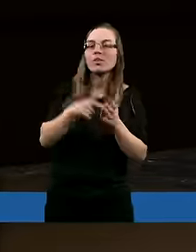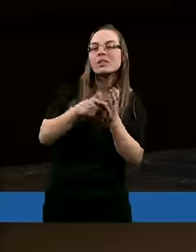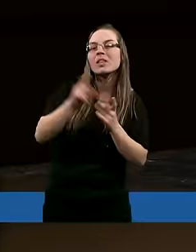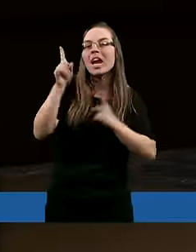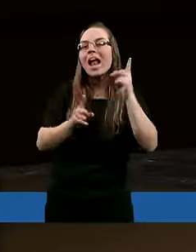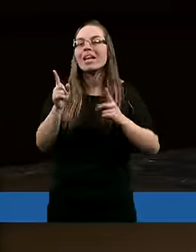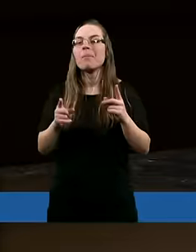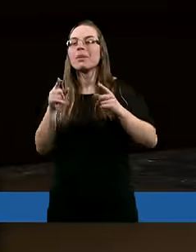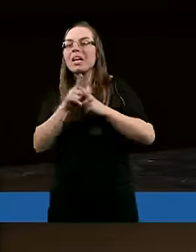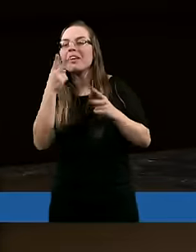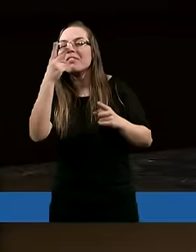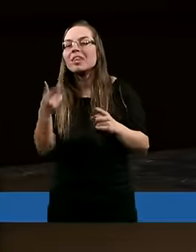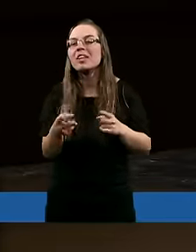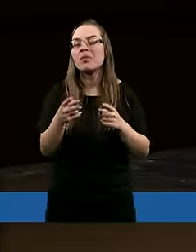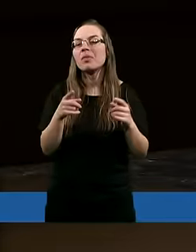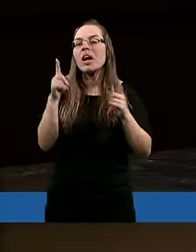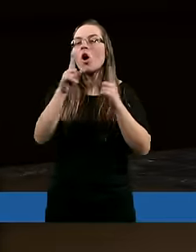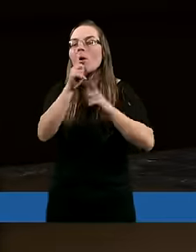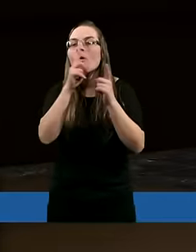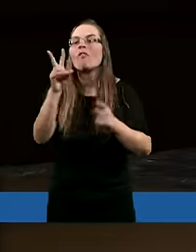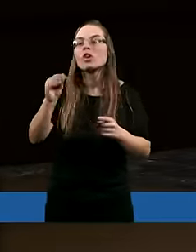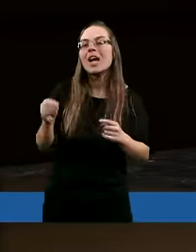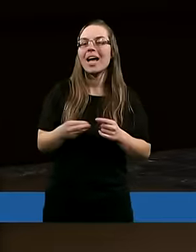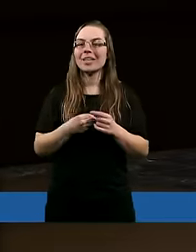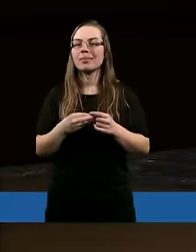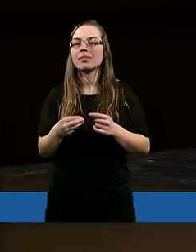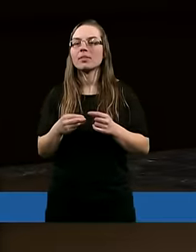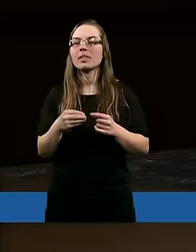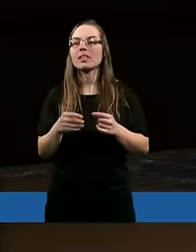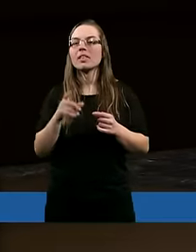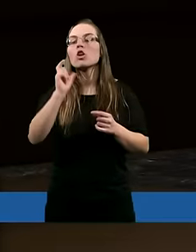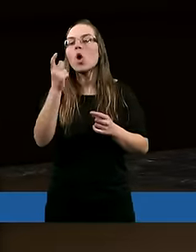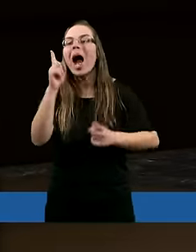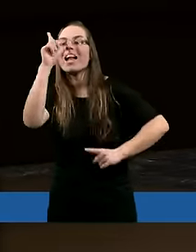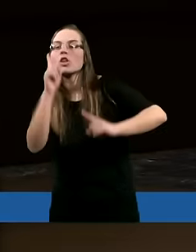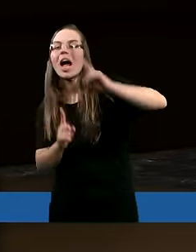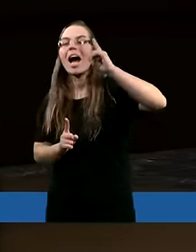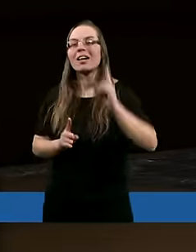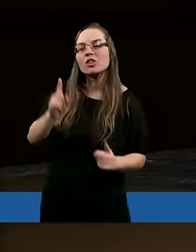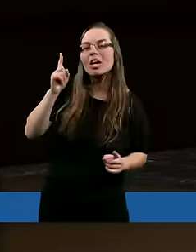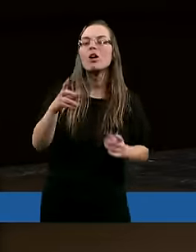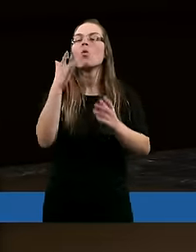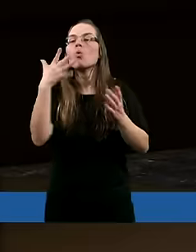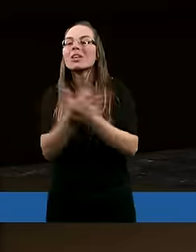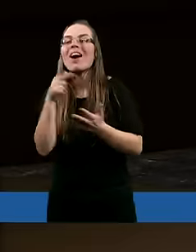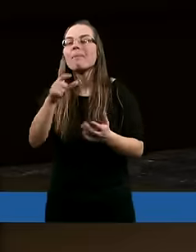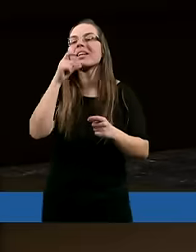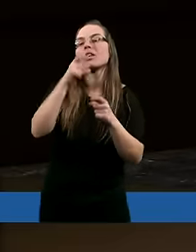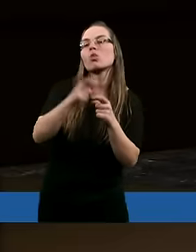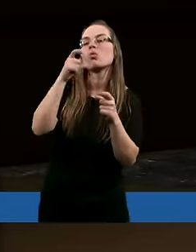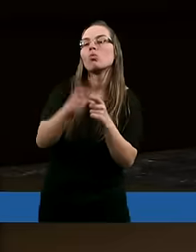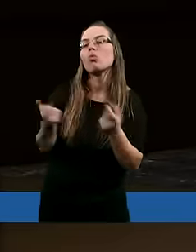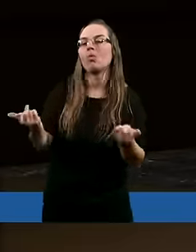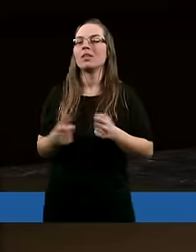Dzieliliśmy się tutaj jeszcze wcześniej rozmową, że coraz rzadziej używamy tych słów.